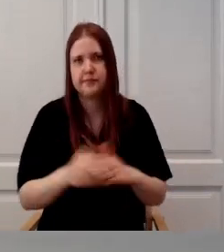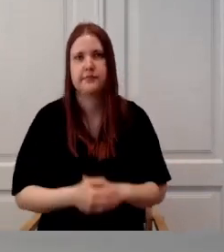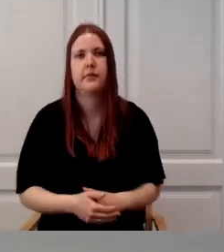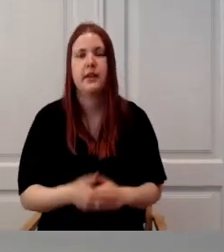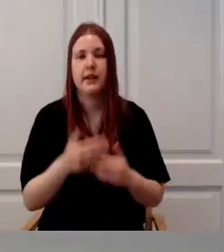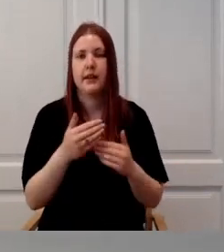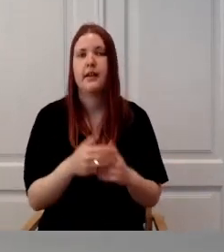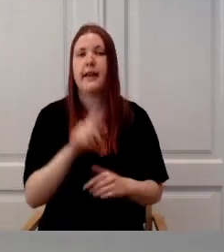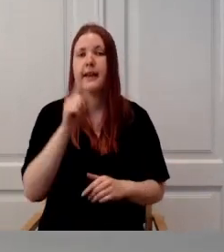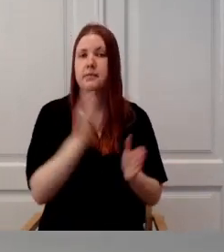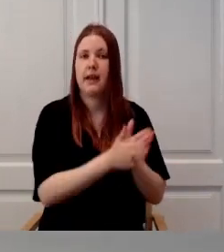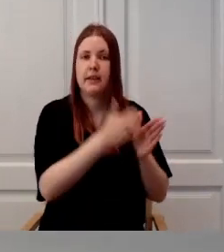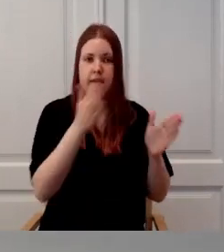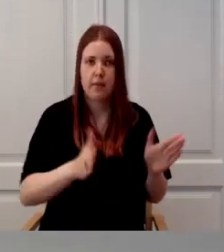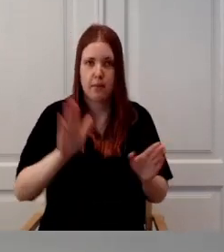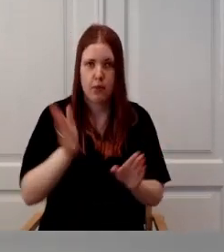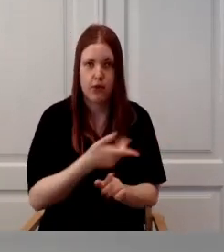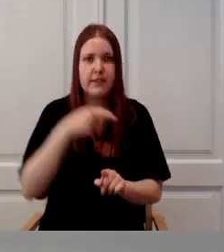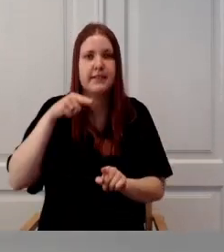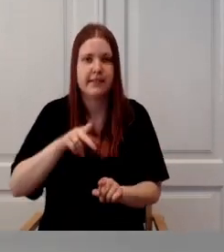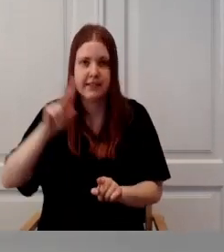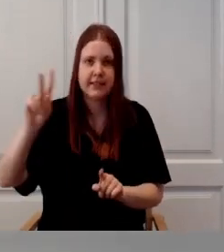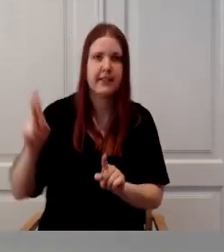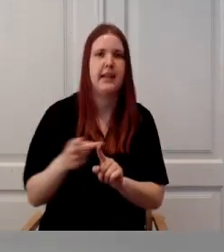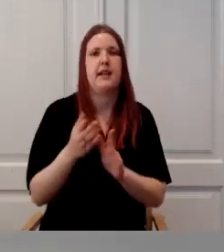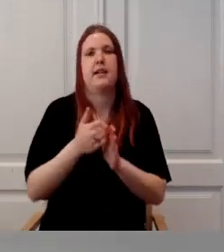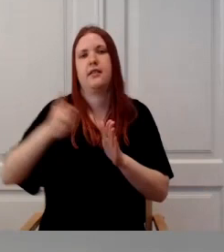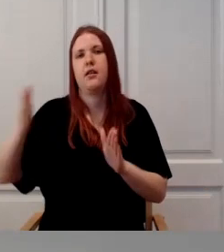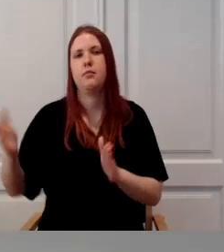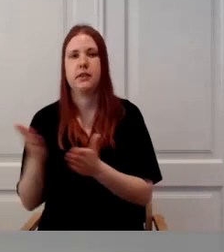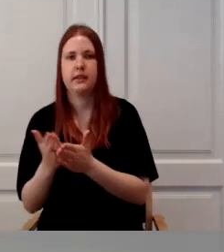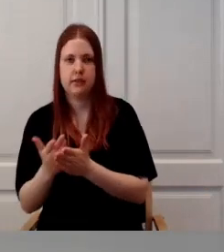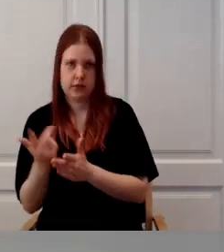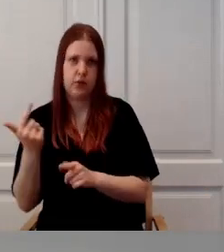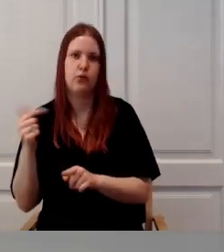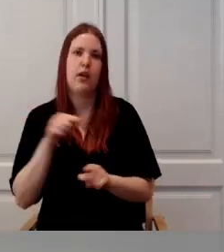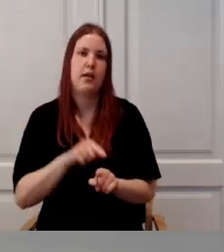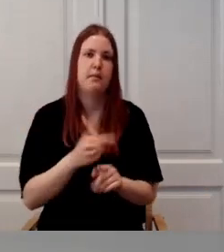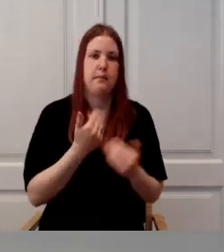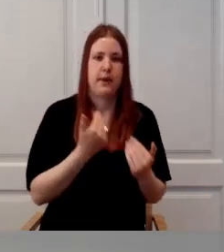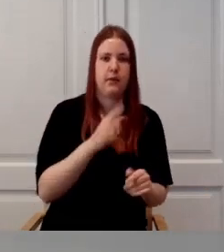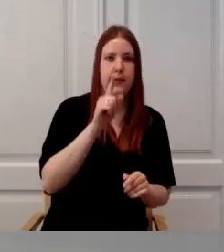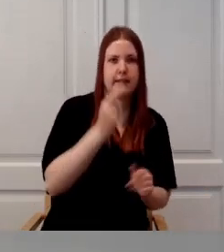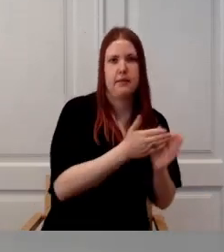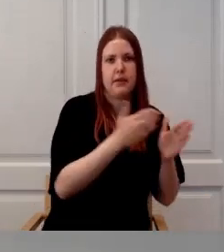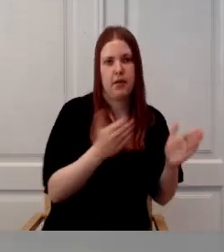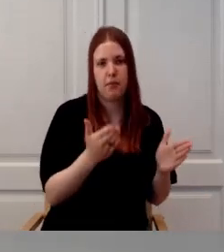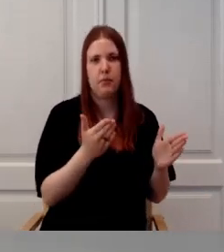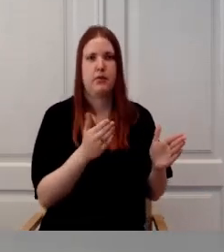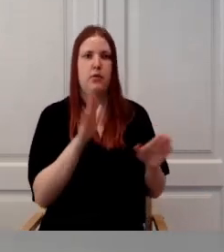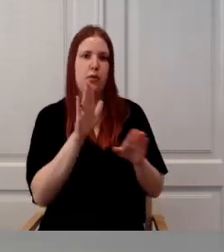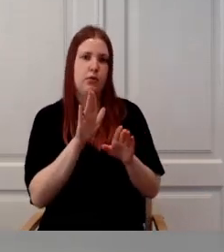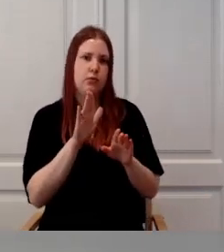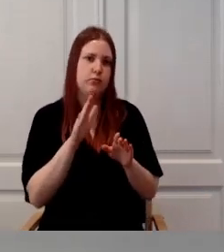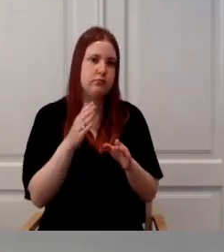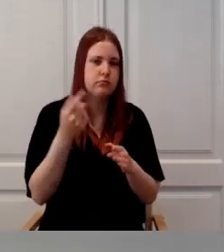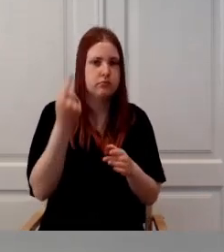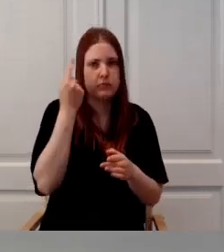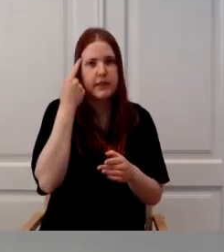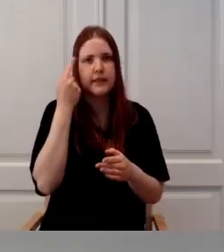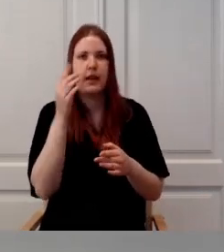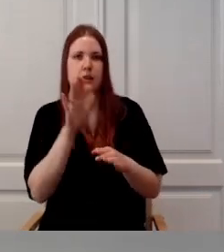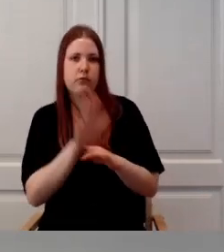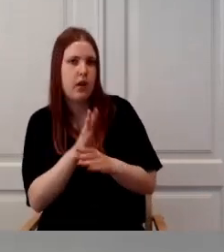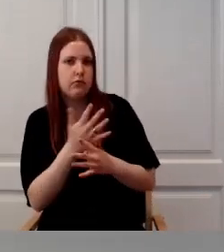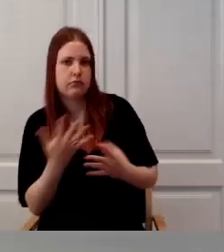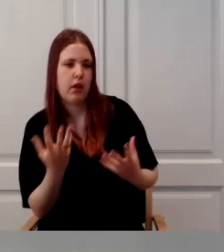Väga palju mõteid, mida me tahtsime esimeselt appist teha, ei kahjuks välja. Meil on praegu kokkulep, et Sotsiaalministerium